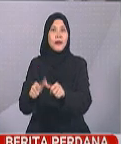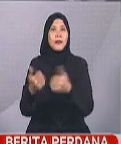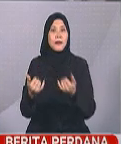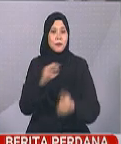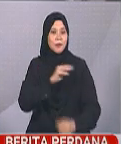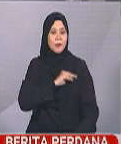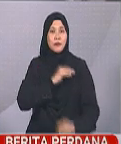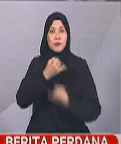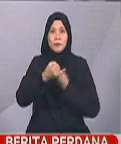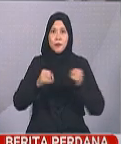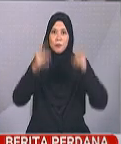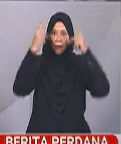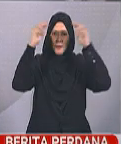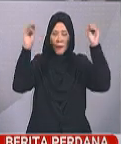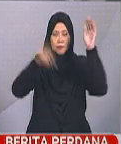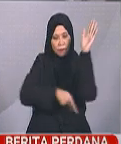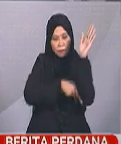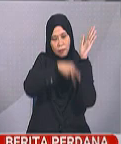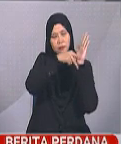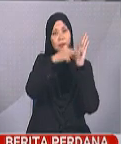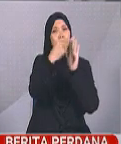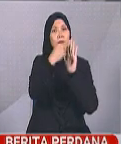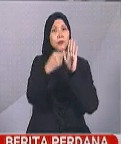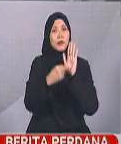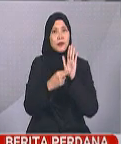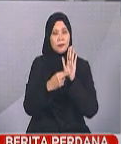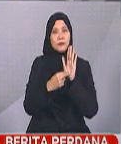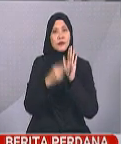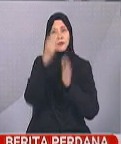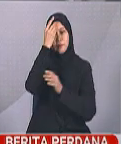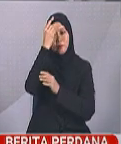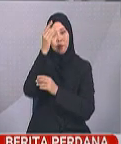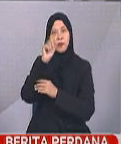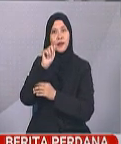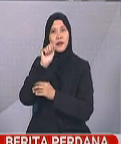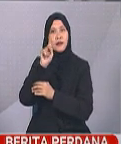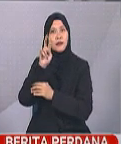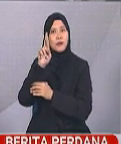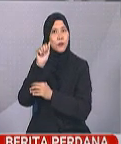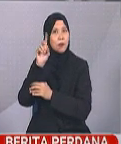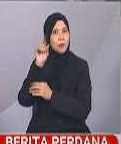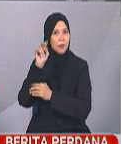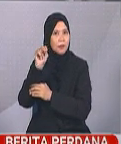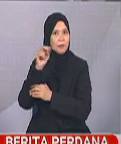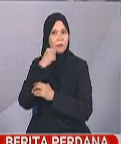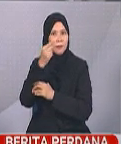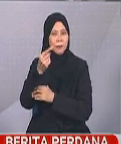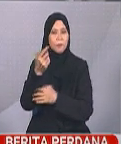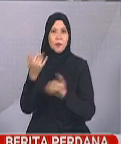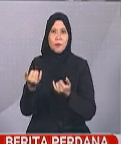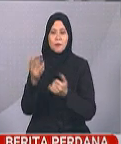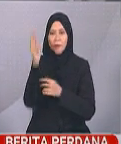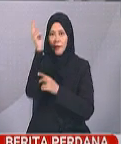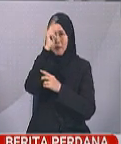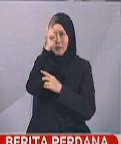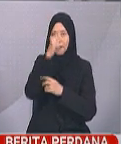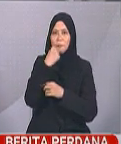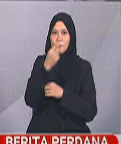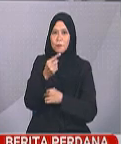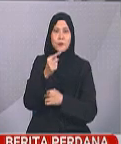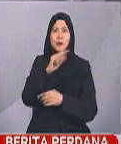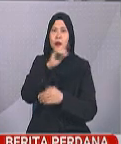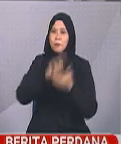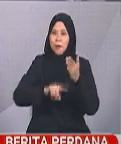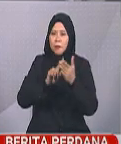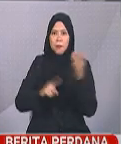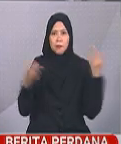di Jabatan Perdana Menteri, Parlimen dan Undang-Undang, Datuk Takyuddin Hassan berkata, perkara itu mengambil kira pendirian kerajaan bahawa sebarang bentuk